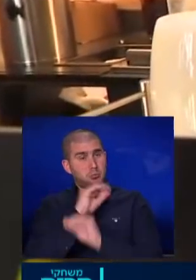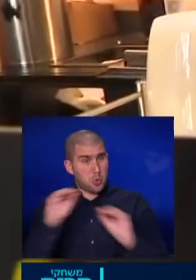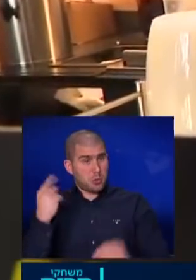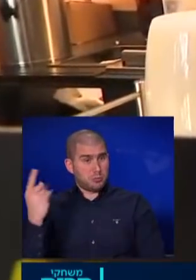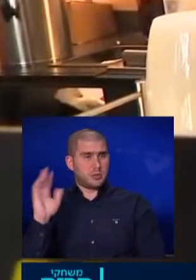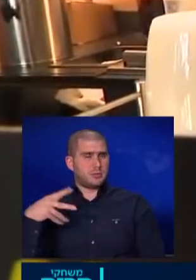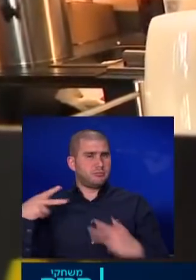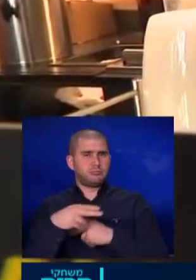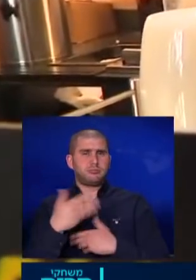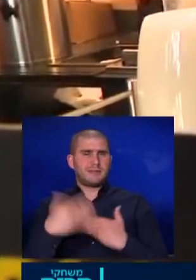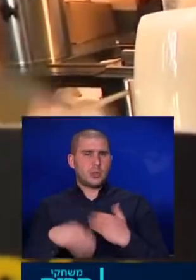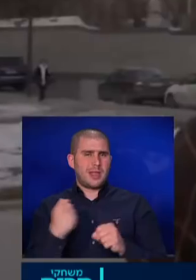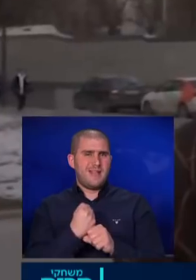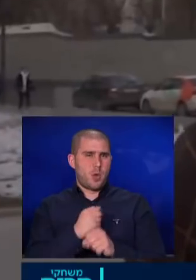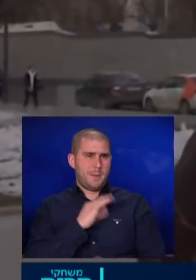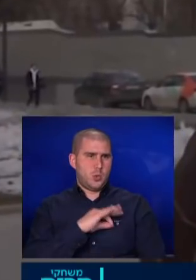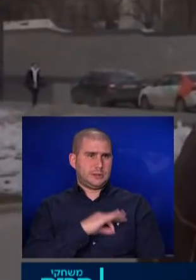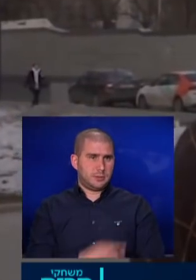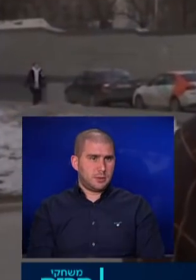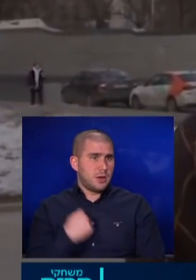הן מפסיקות כרגע לפעול ברוסיה